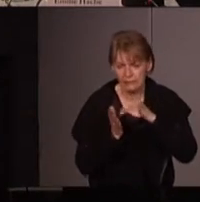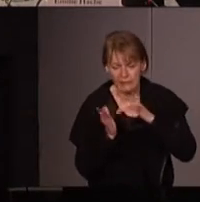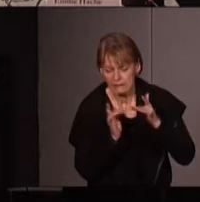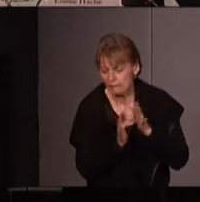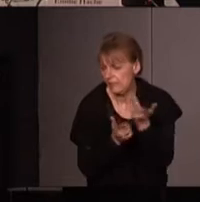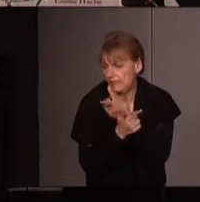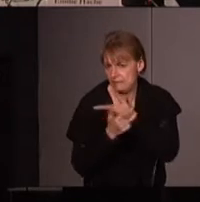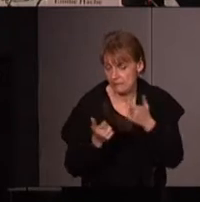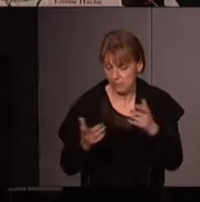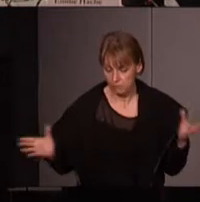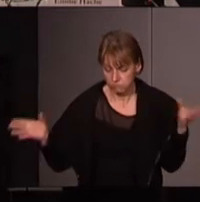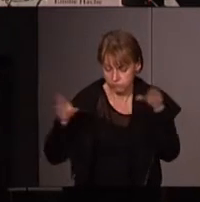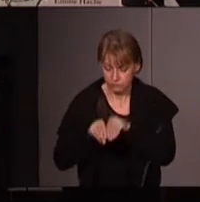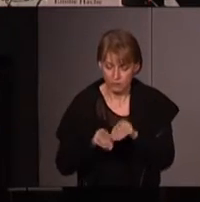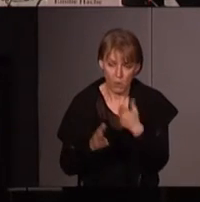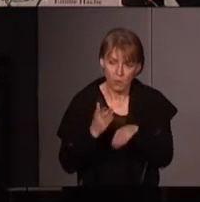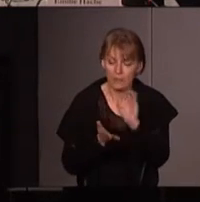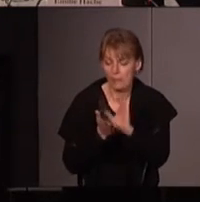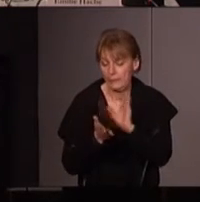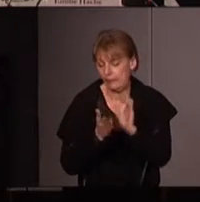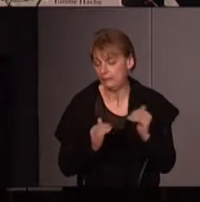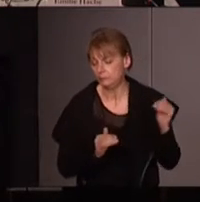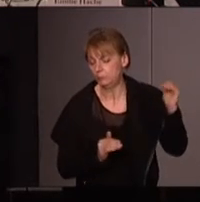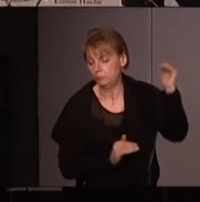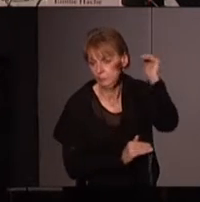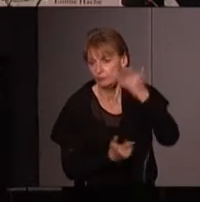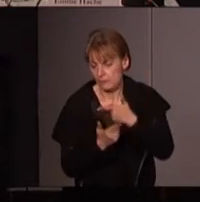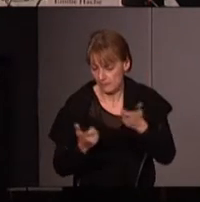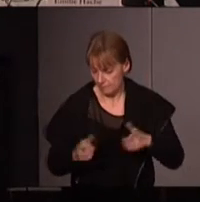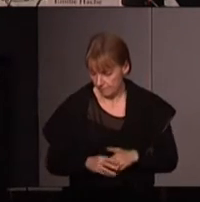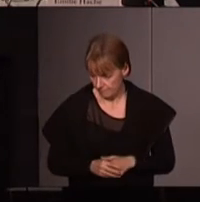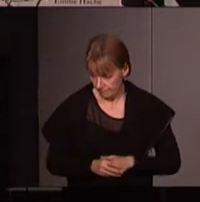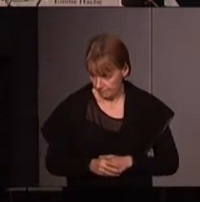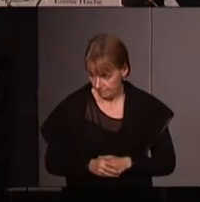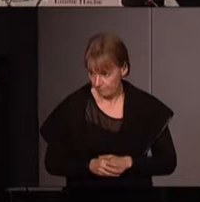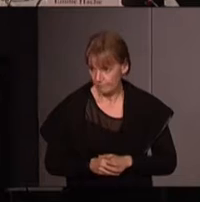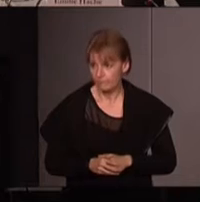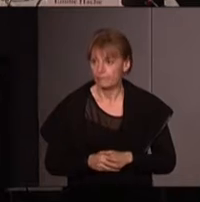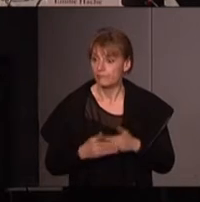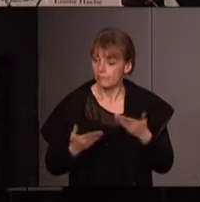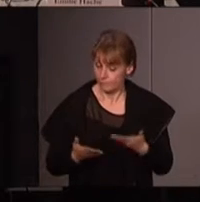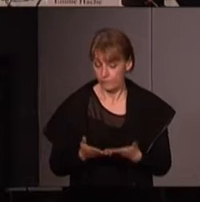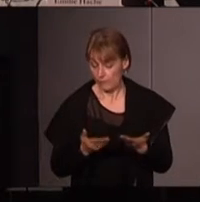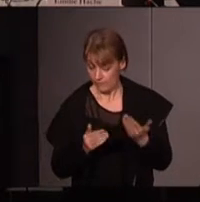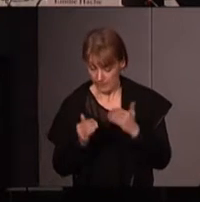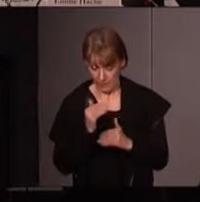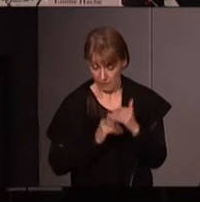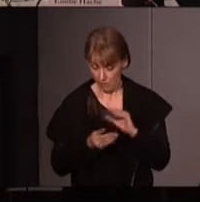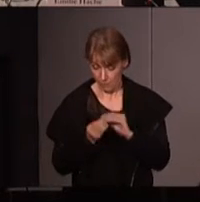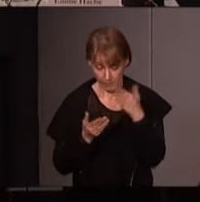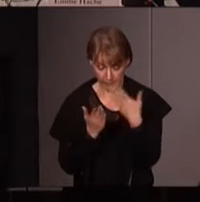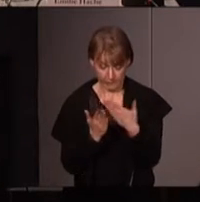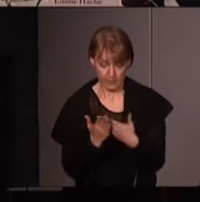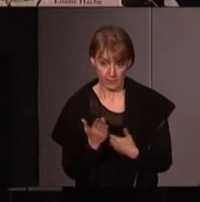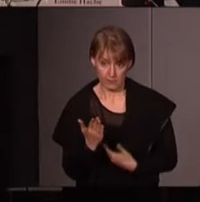ça fait partie d'un capitalisme patriarcal scientiste etc ce qui leur permettait ce plan de problématisation là